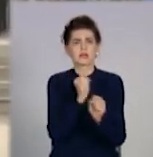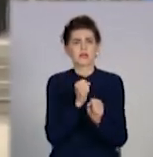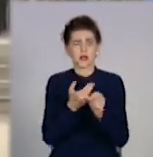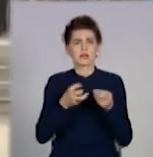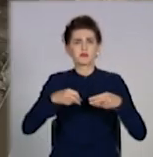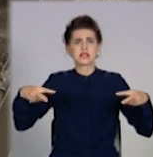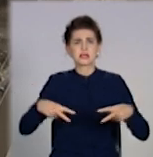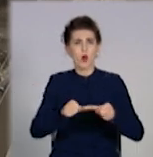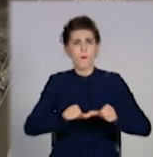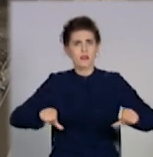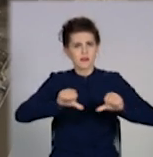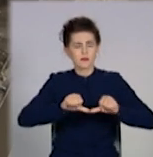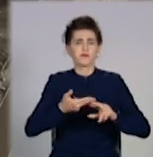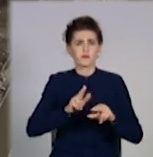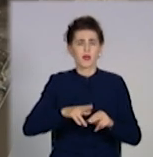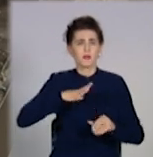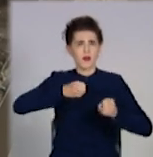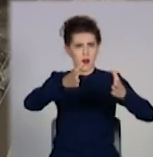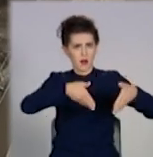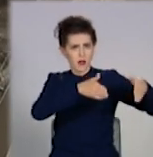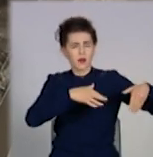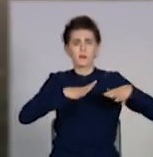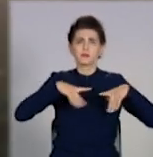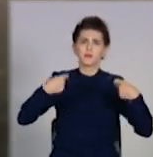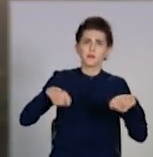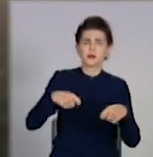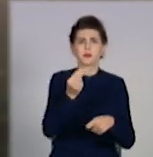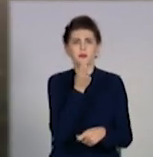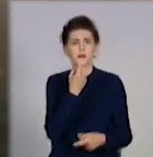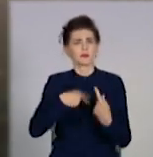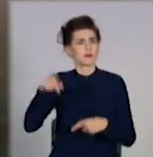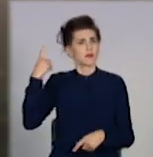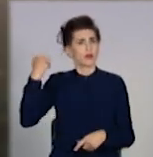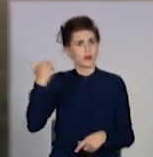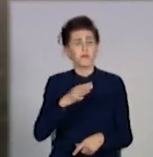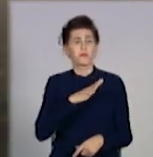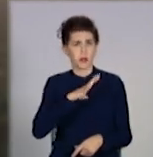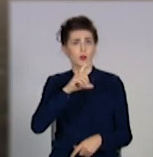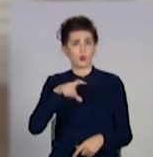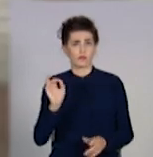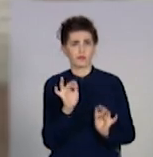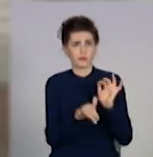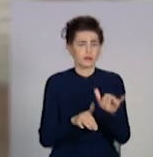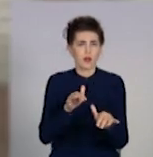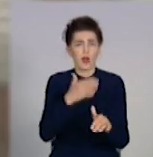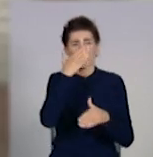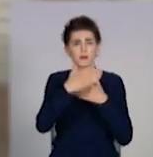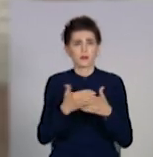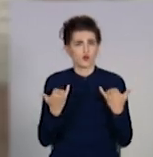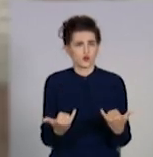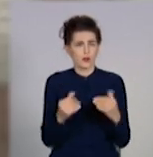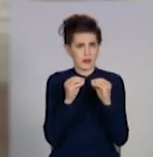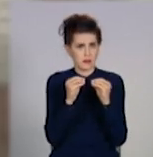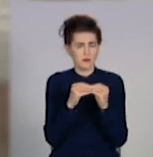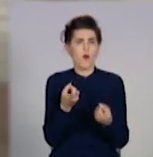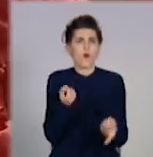дотриманням норм. На цих торговельних рядах продавали харчі ще від минулого тижня. Люди приходили. Та сьогодні, близько 10-ї ранку, цей